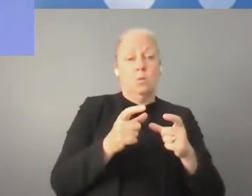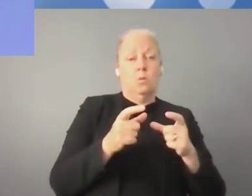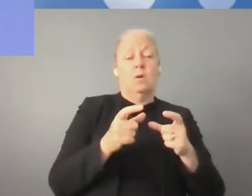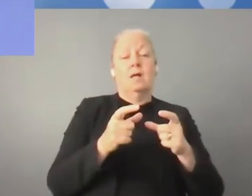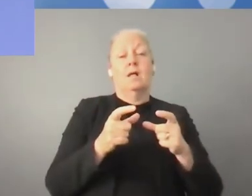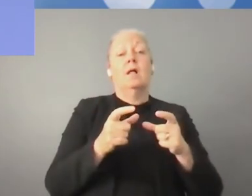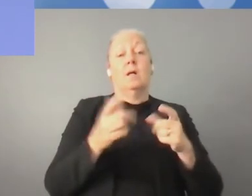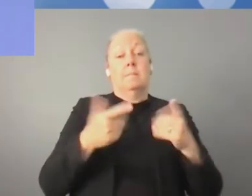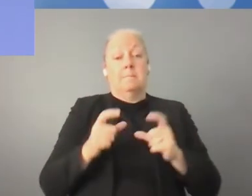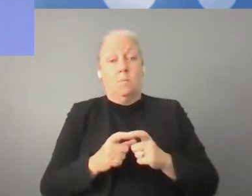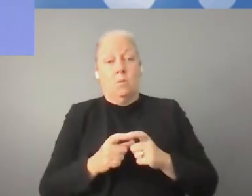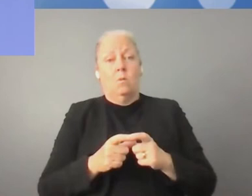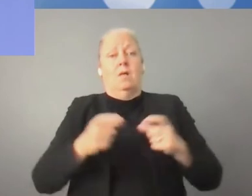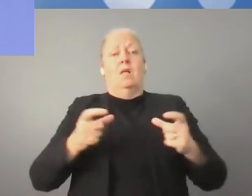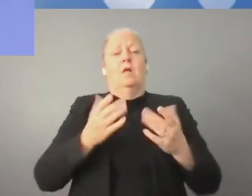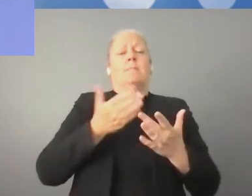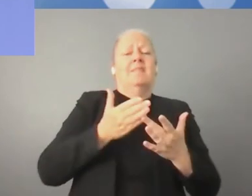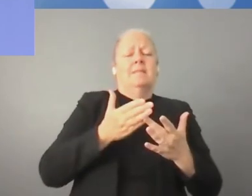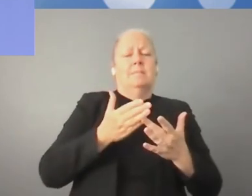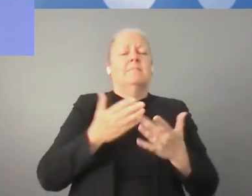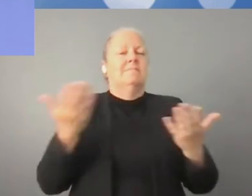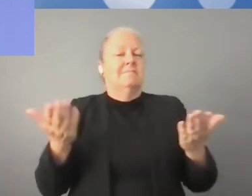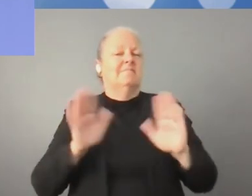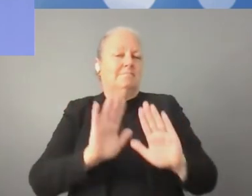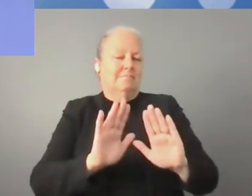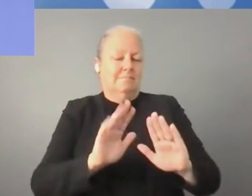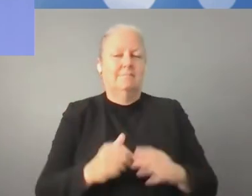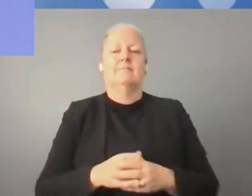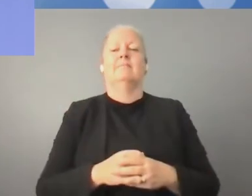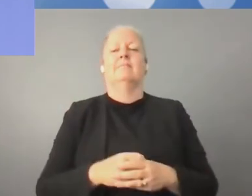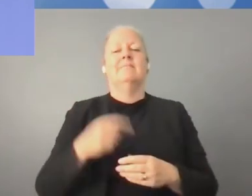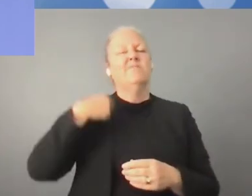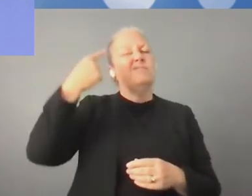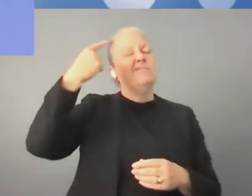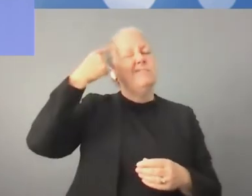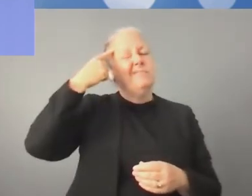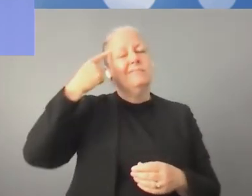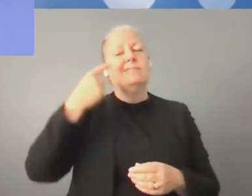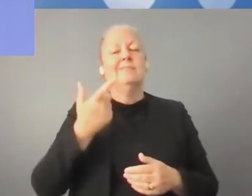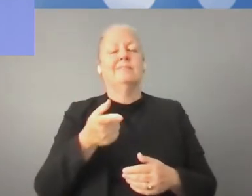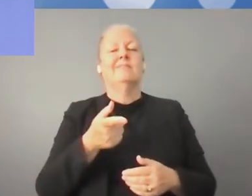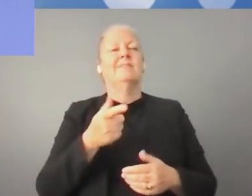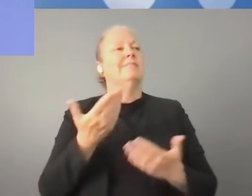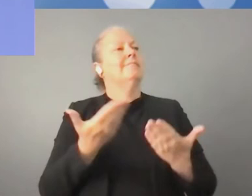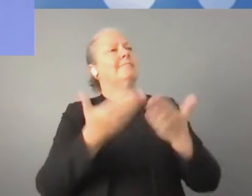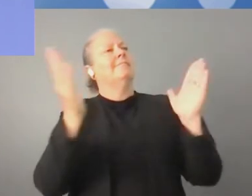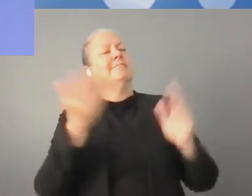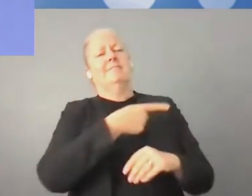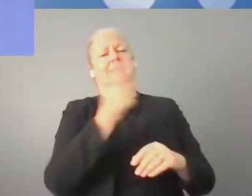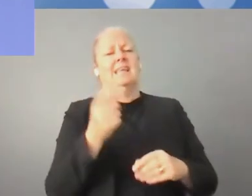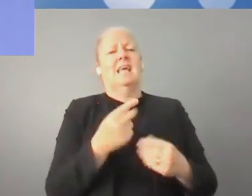nowych technologii, mogą nauczyć się nowych rozwiązań cyfrowych. I to jest taka